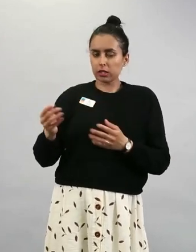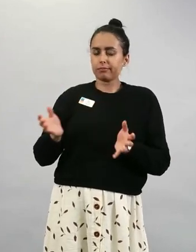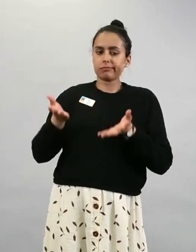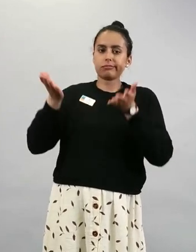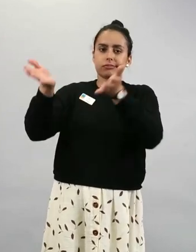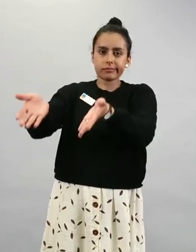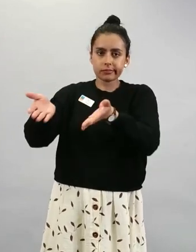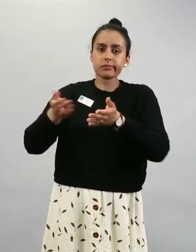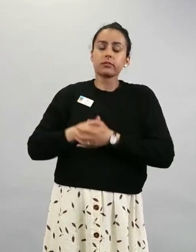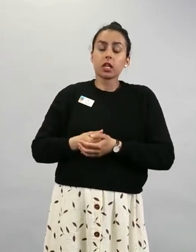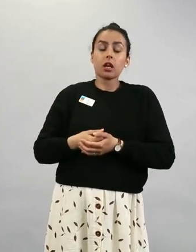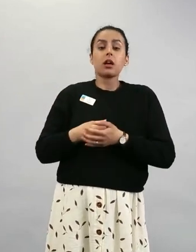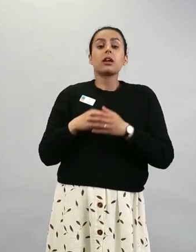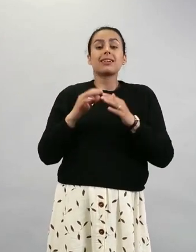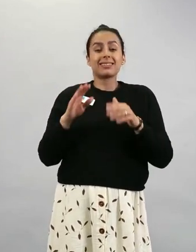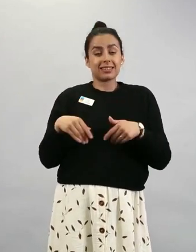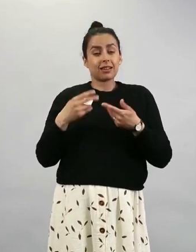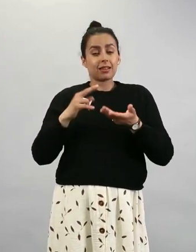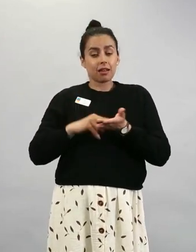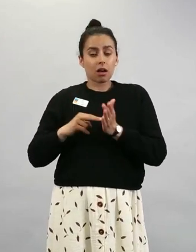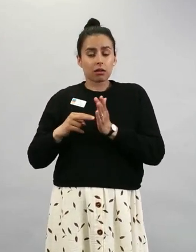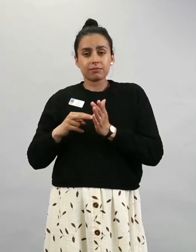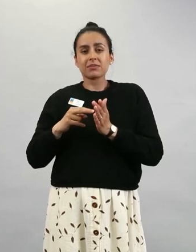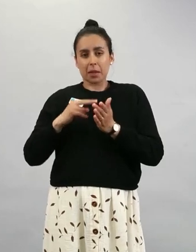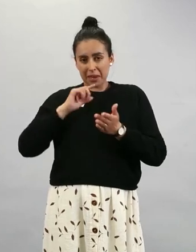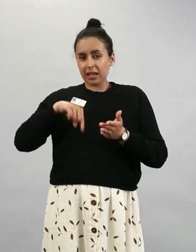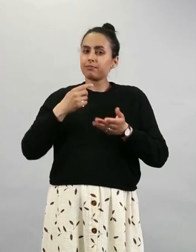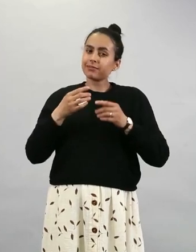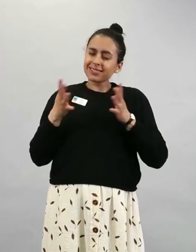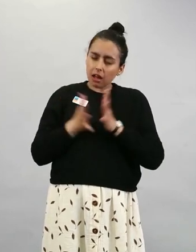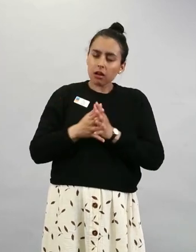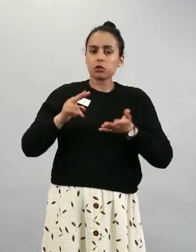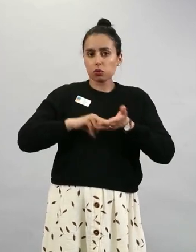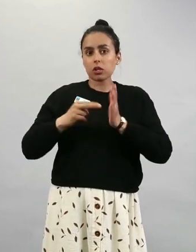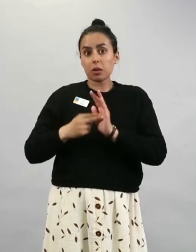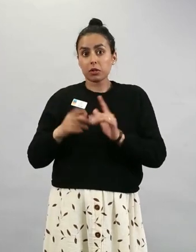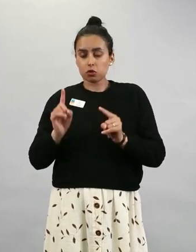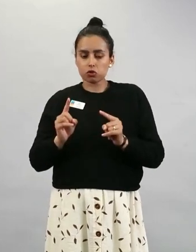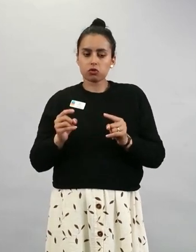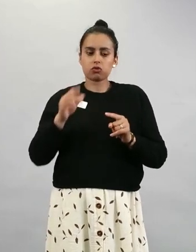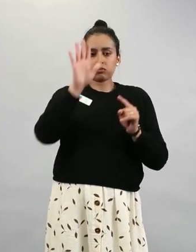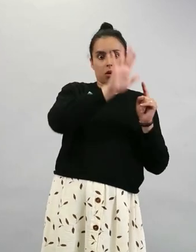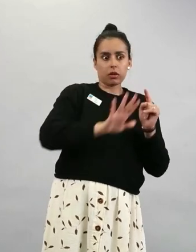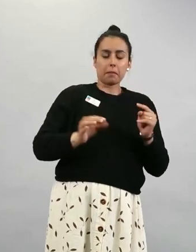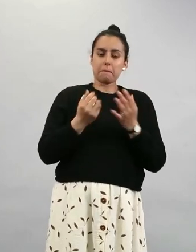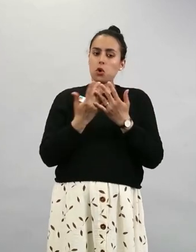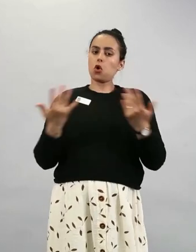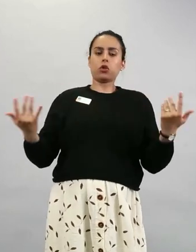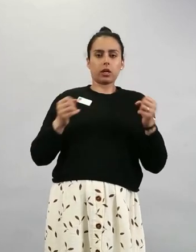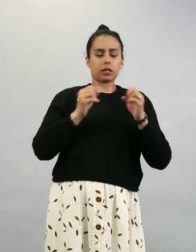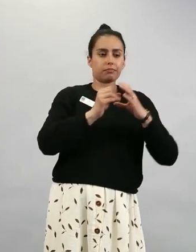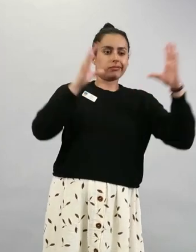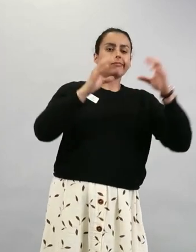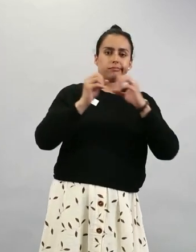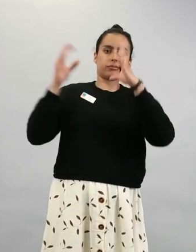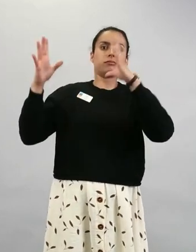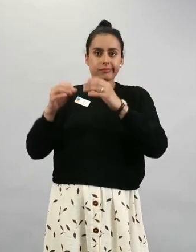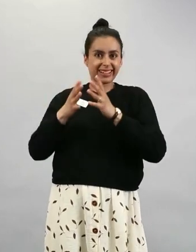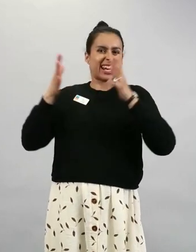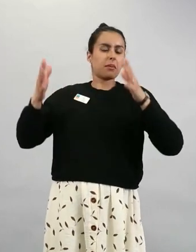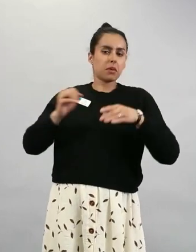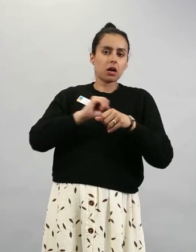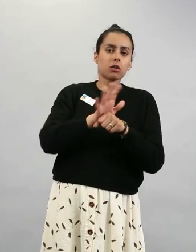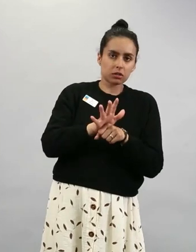jaetaan, jos näitä alueita on useampia. Nyt käytännön syistä tämä koskee oikeastaan vain